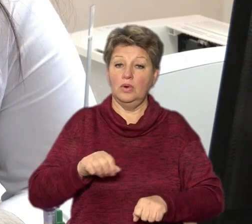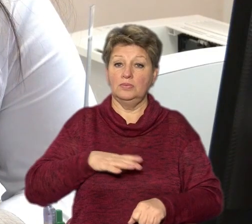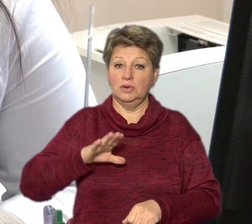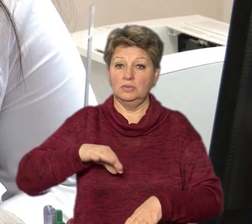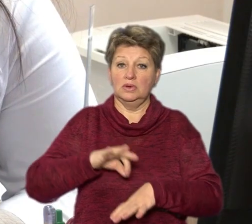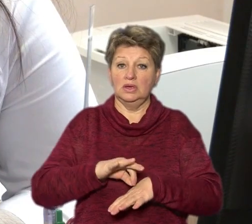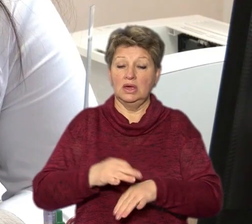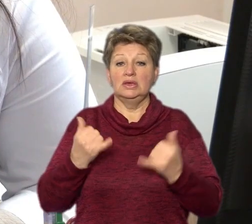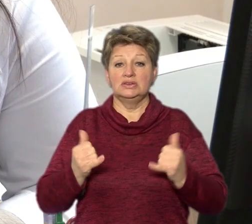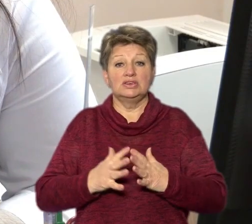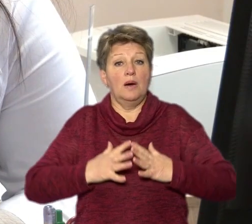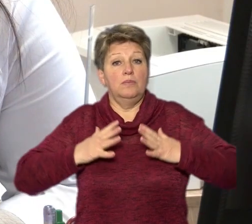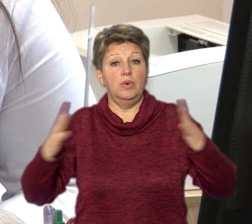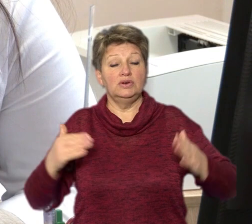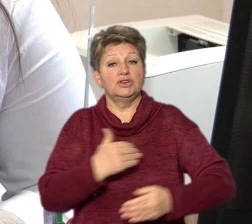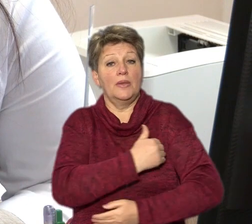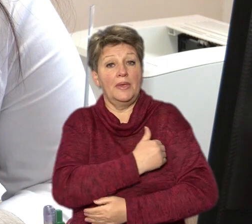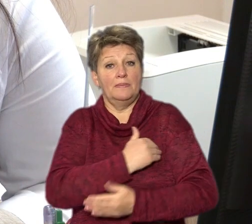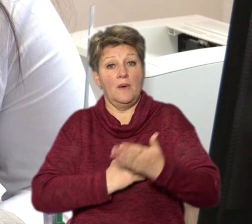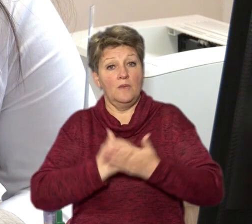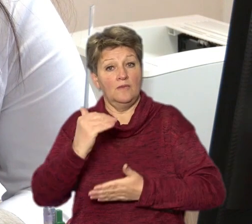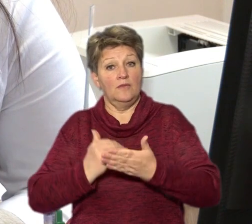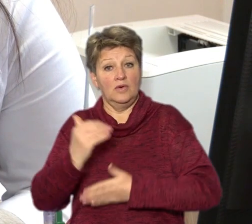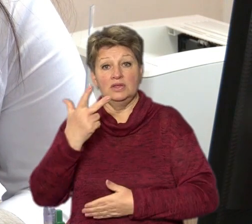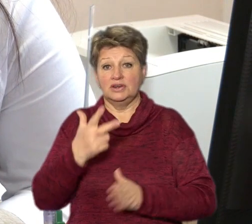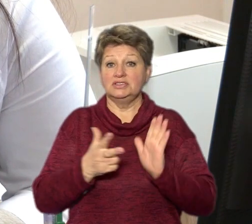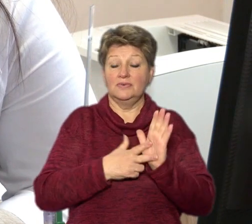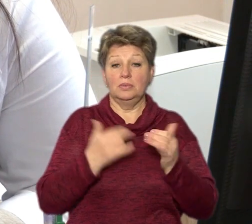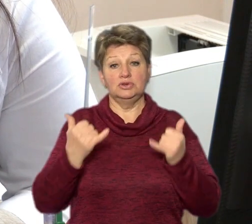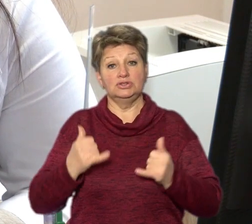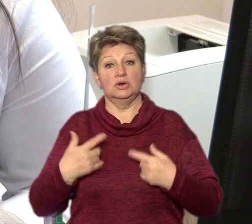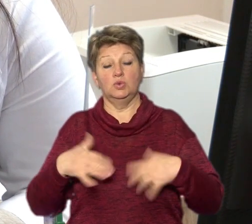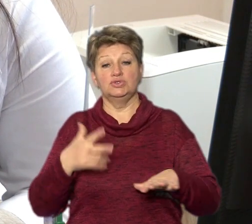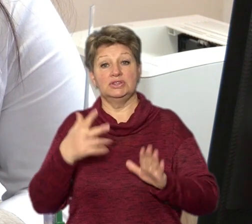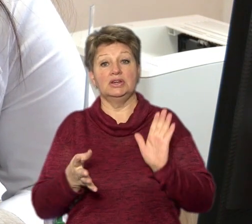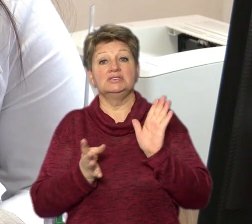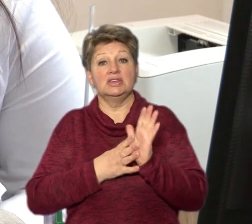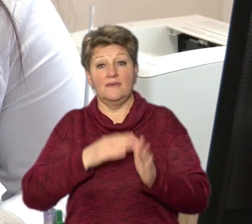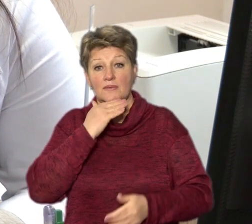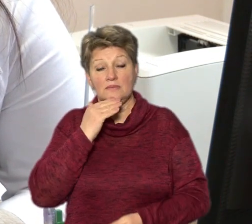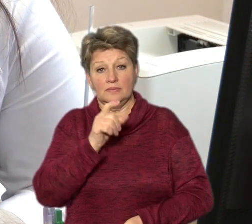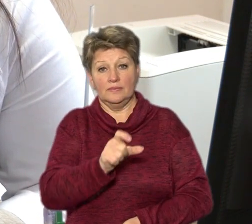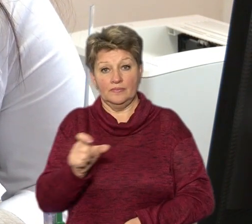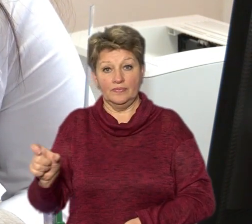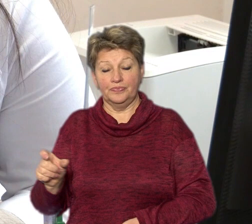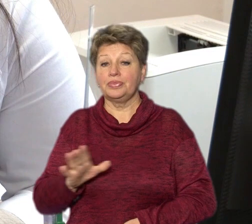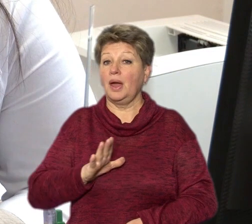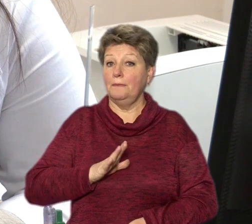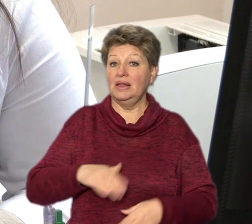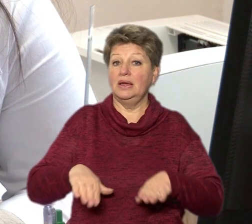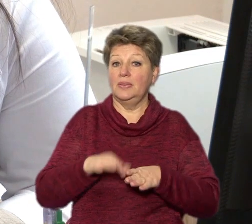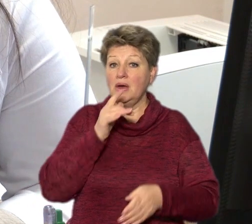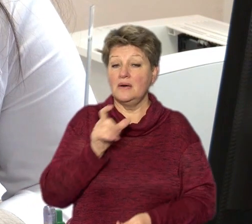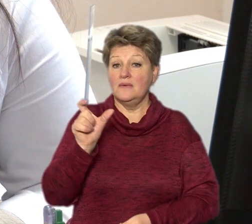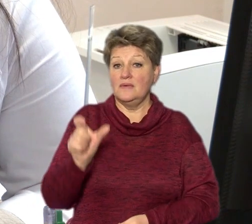більше температури піднімаються у пацієнтів. Тобто, коли раніше 38, зараз 39 пацієнтів дуже багато з температурою. І була така сезонність